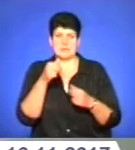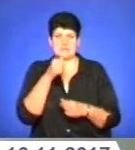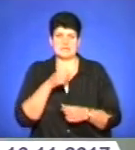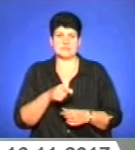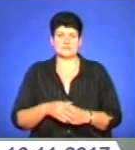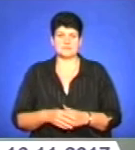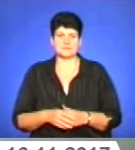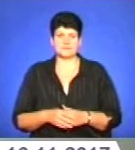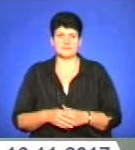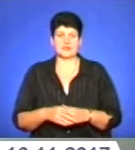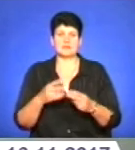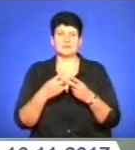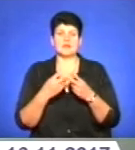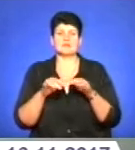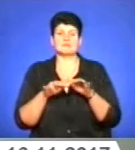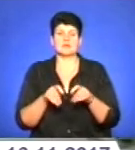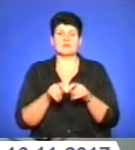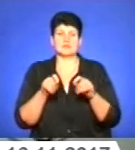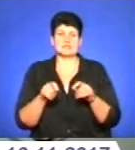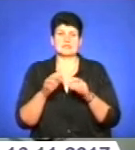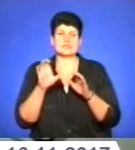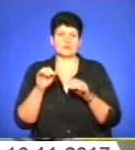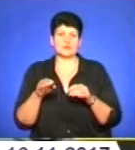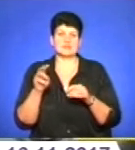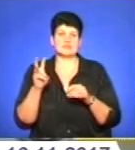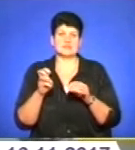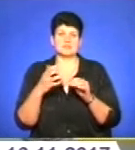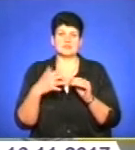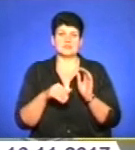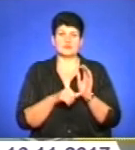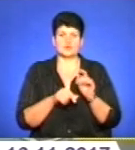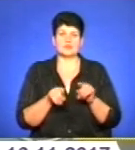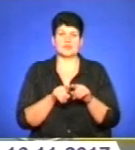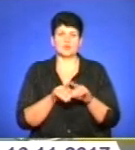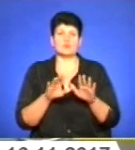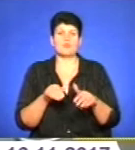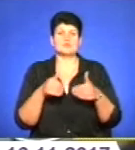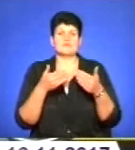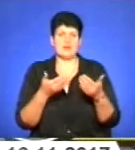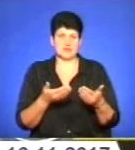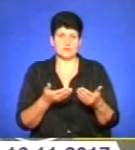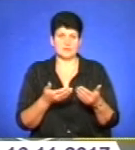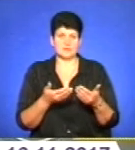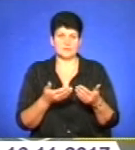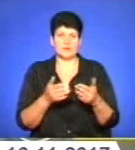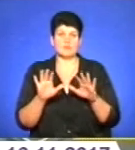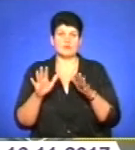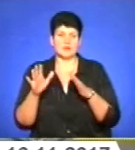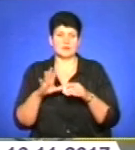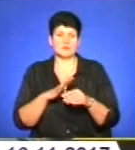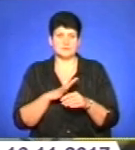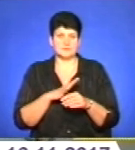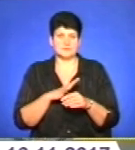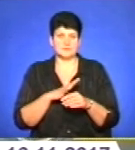Кримінальна справа порушена за статтєю 356. Також по зверненню, по подіг, які відбувалися,